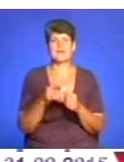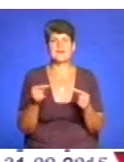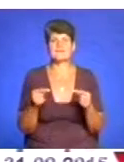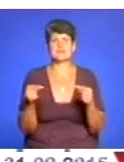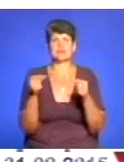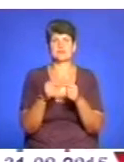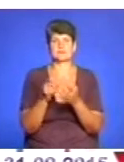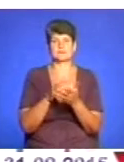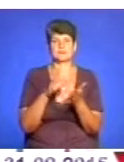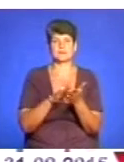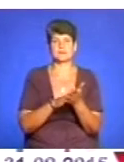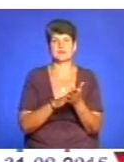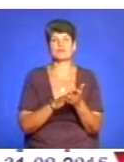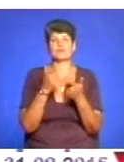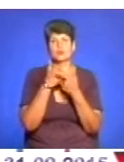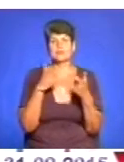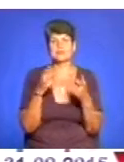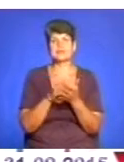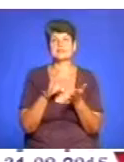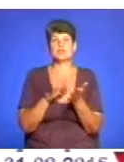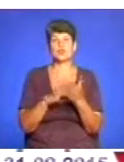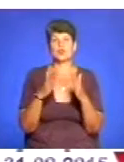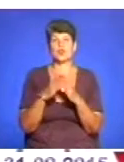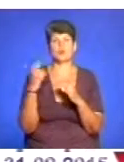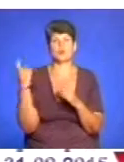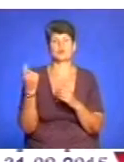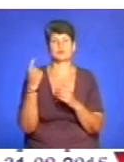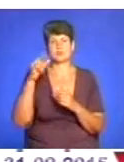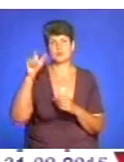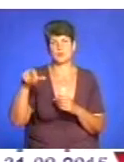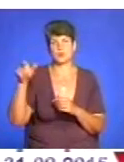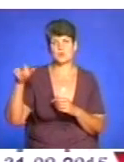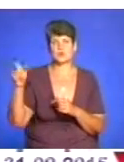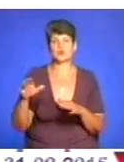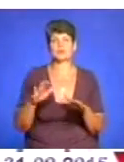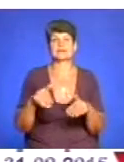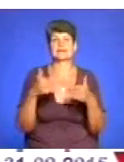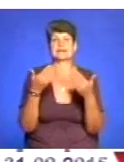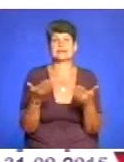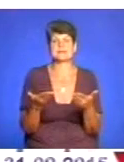задекларованих заявниками інформацій щодо зареєстрованих в домогосподарствах осіб, що надають